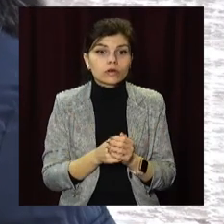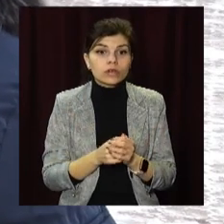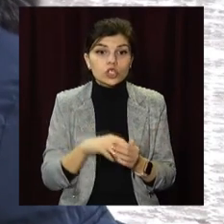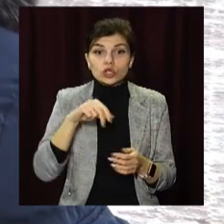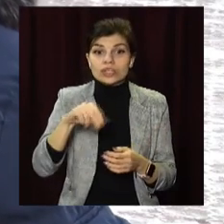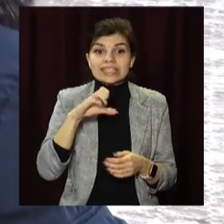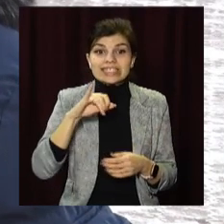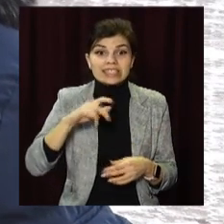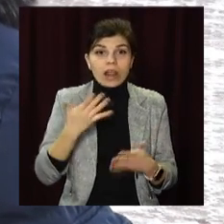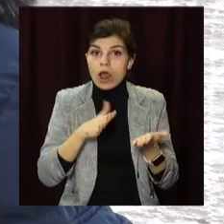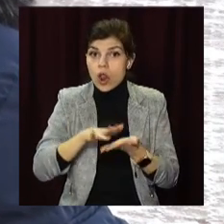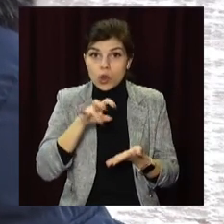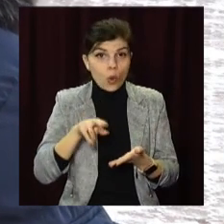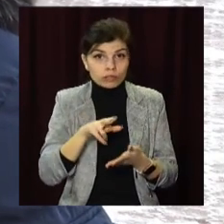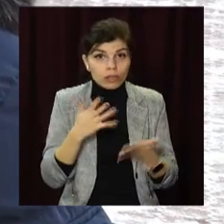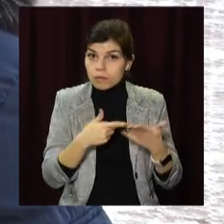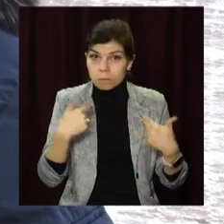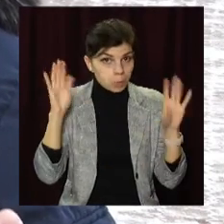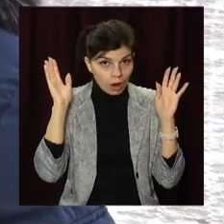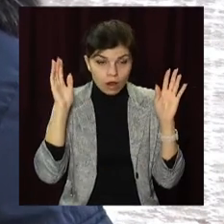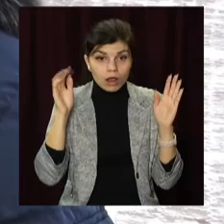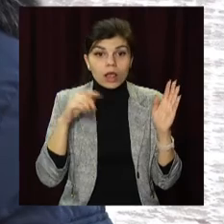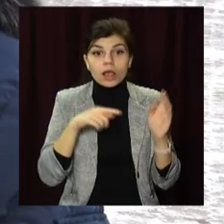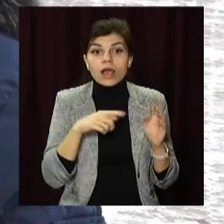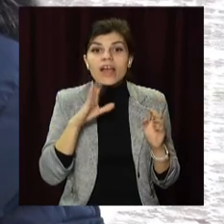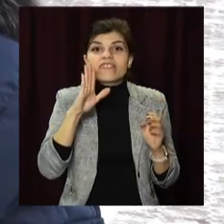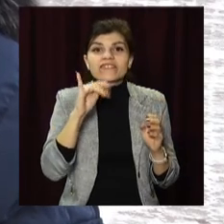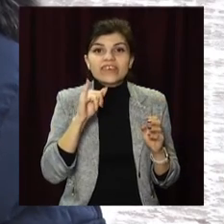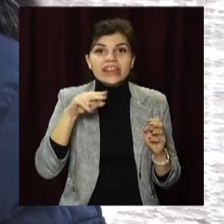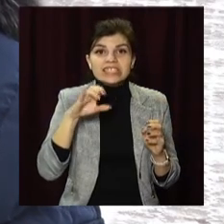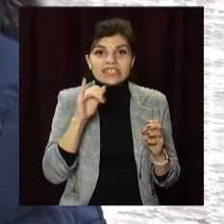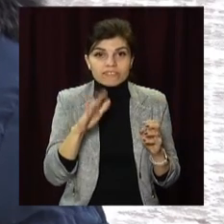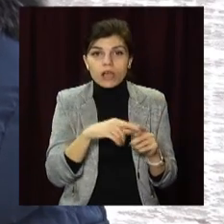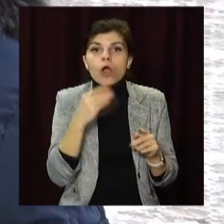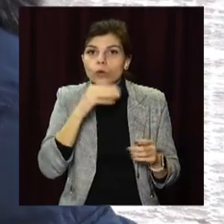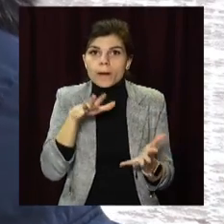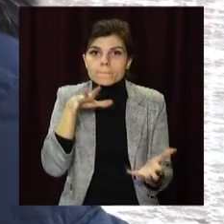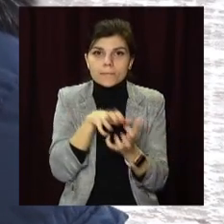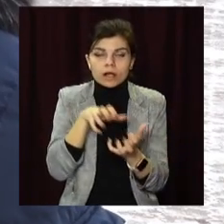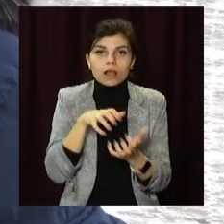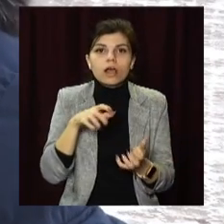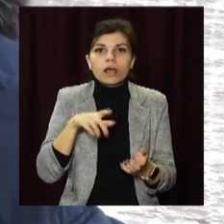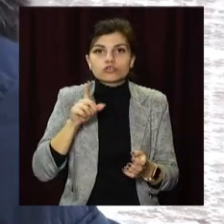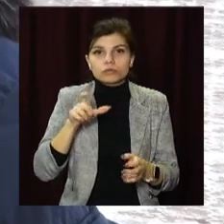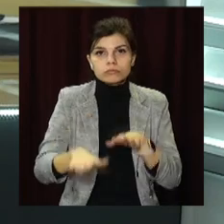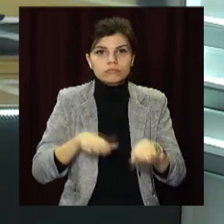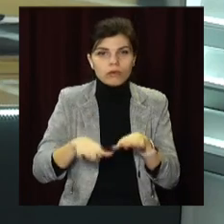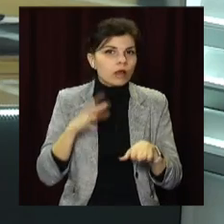сіль не справляється з льодом, то саме відсів дає краще щеплення з дорожним покриттям.